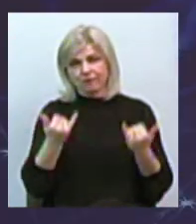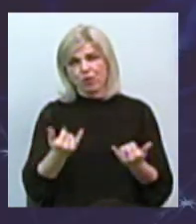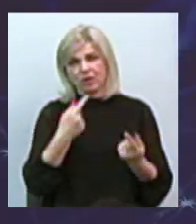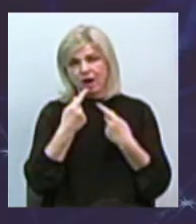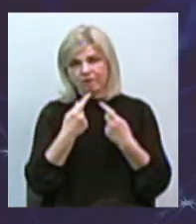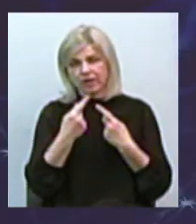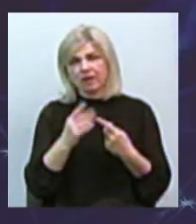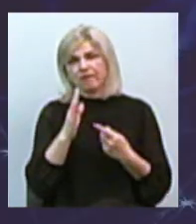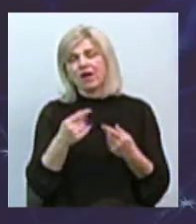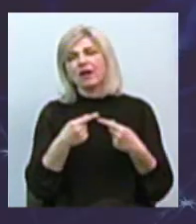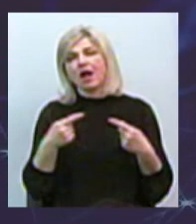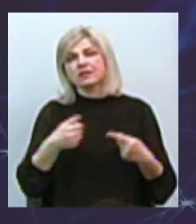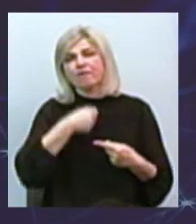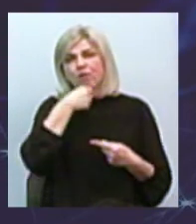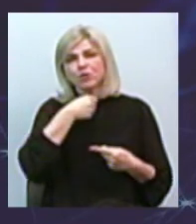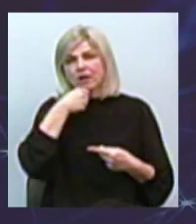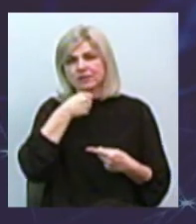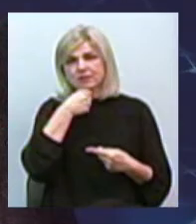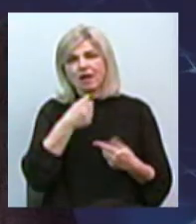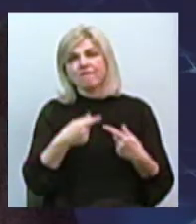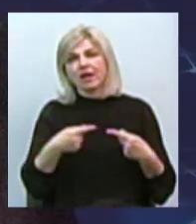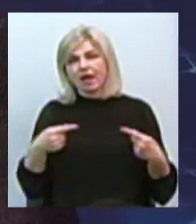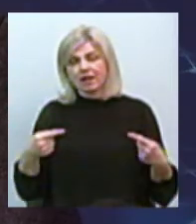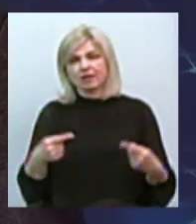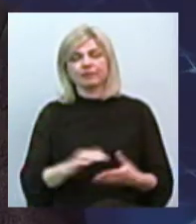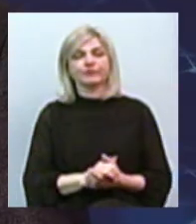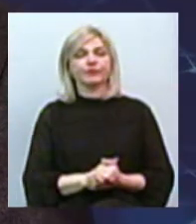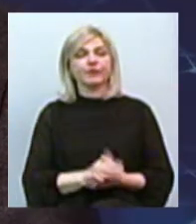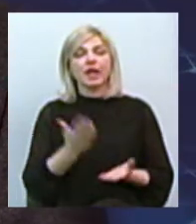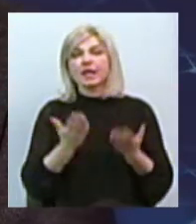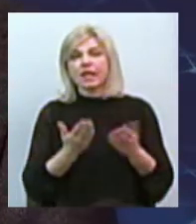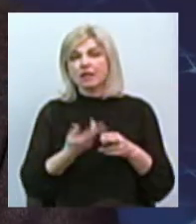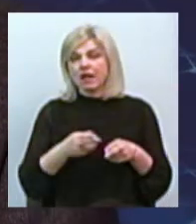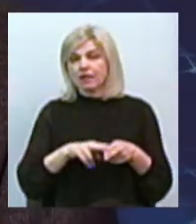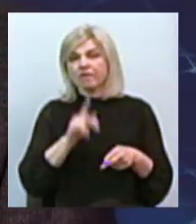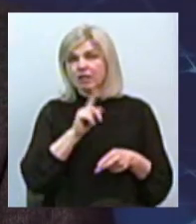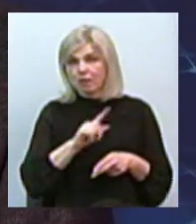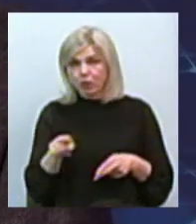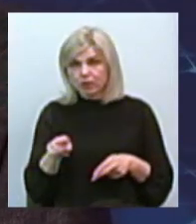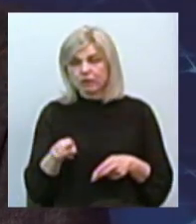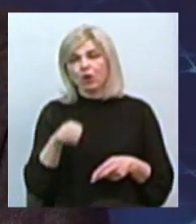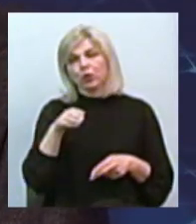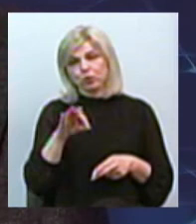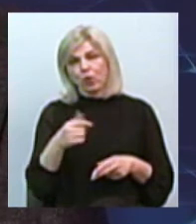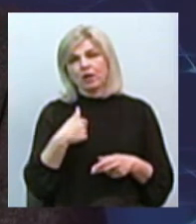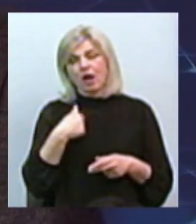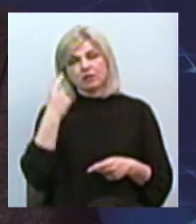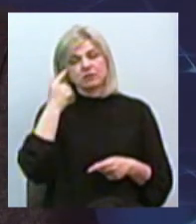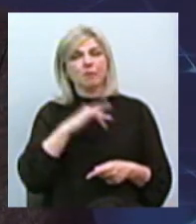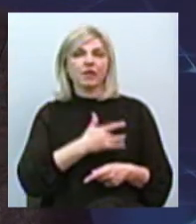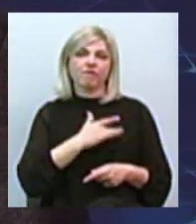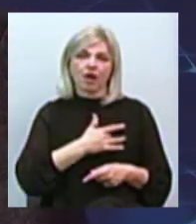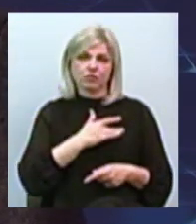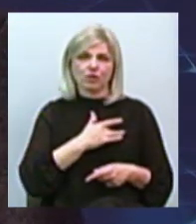для разного возраста варианте изложення. Якщо цього не буде, то я сомневаюсь, я